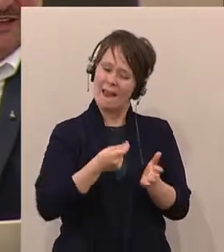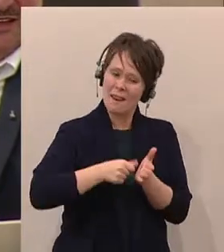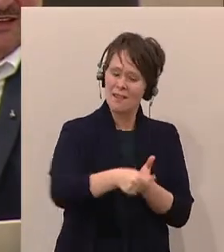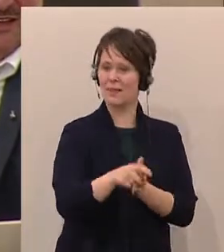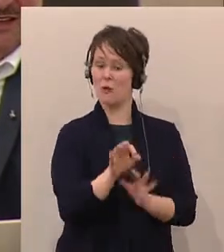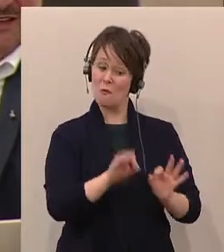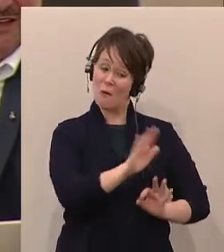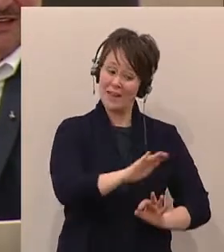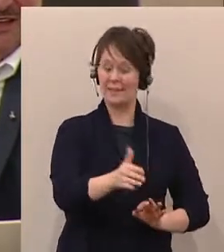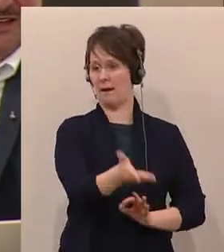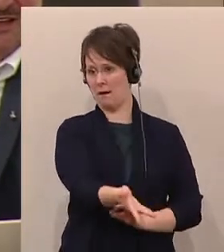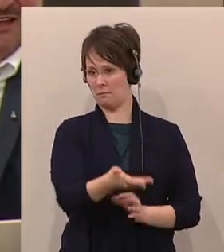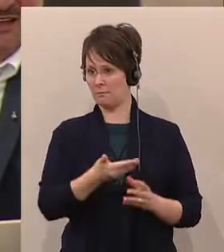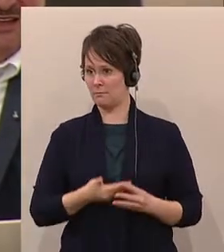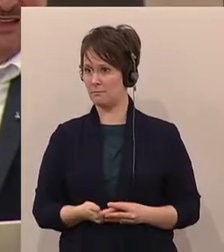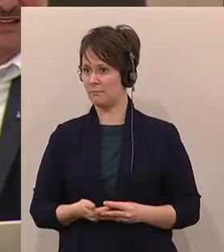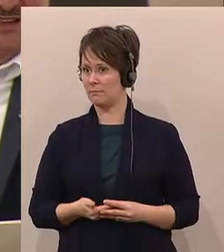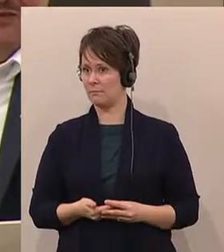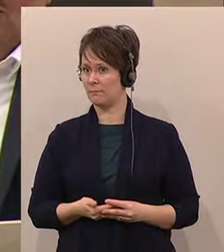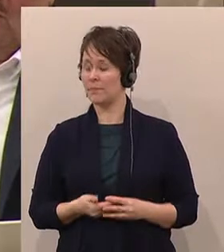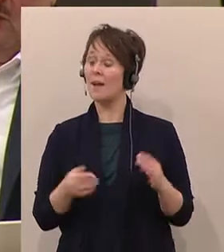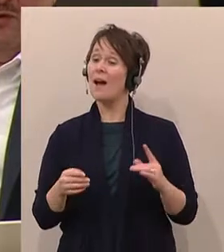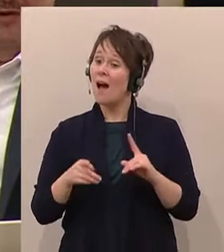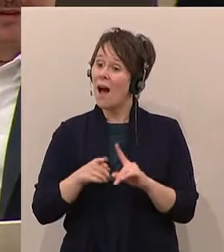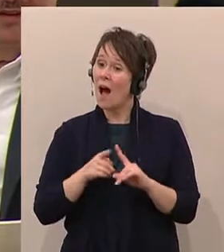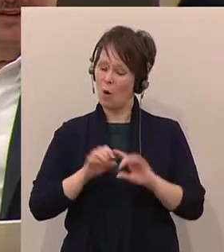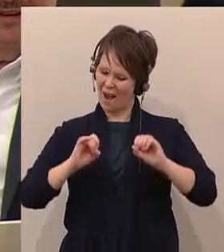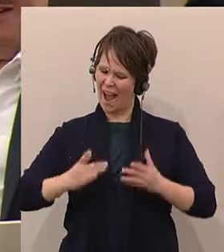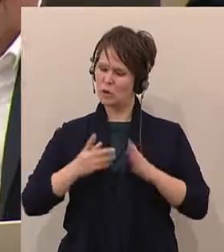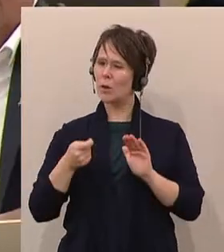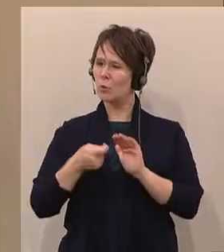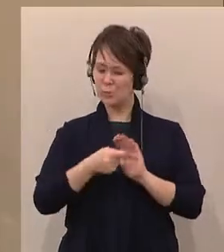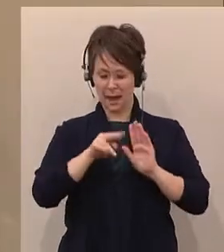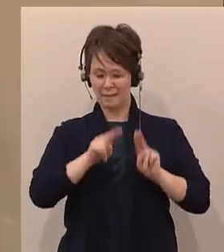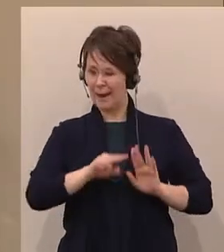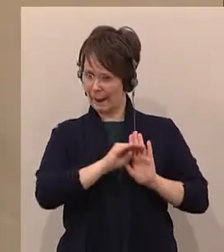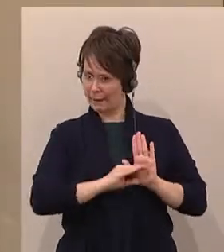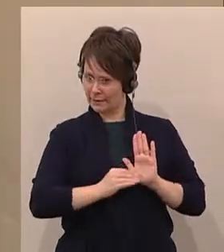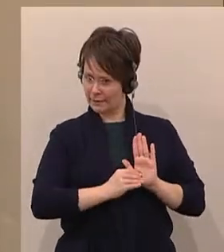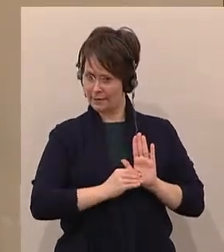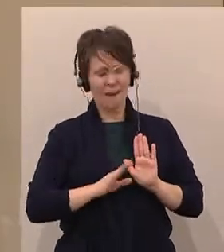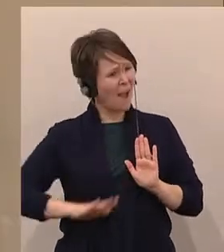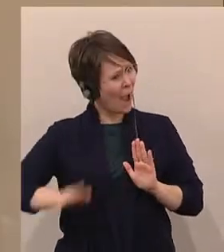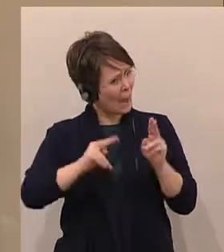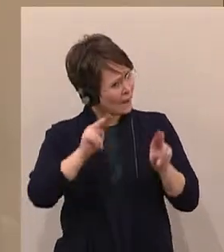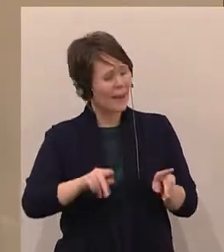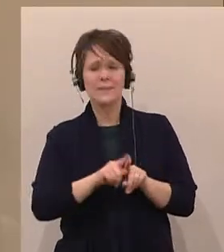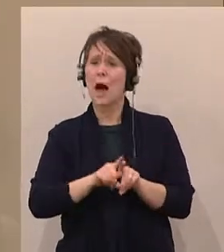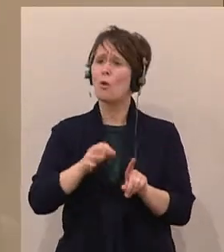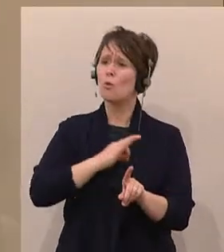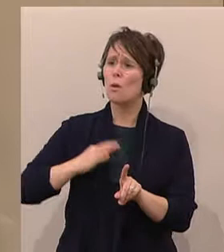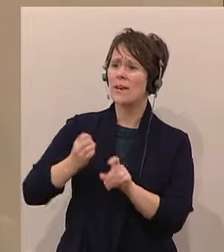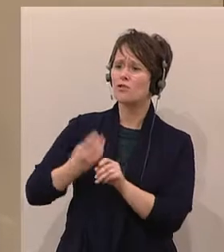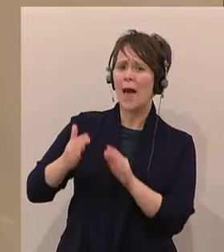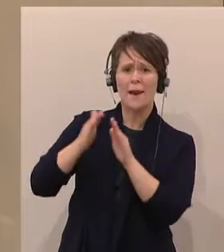ihre Kinder. Wir haben auch im aktuellen Unterhaltsrecht, und da gebe ich allen recht, und vor allen Dingen den Kollegen Steinhauser, der ja die